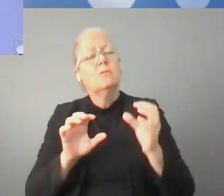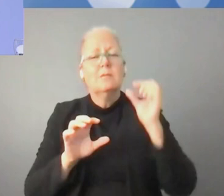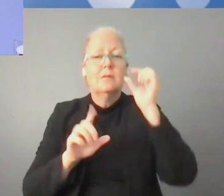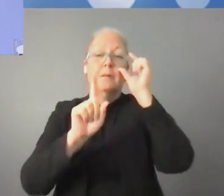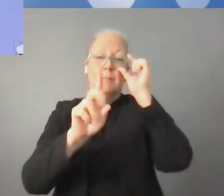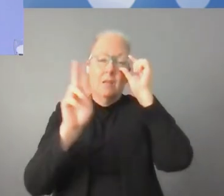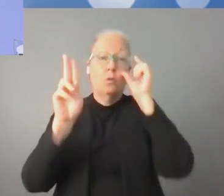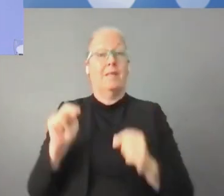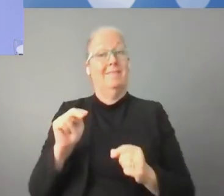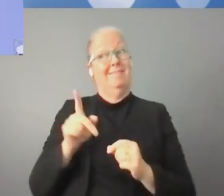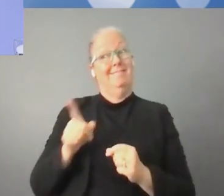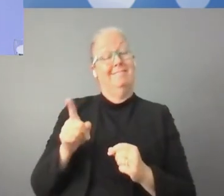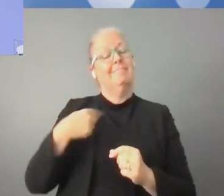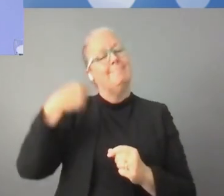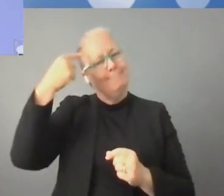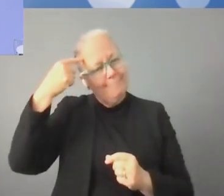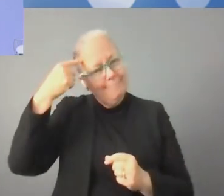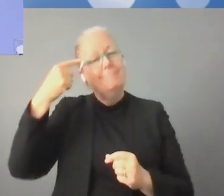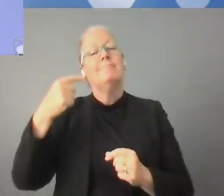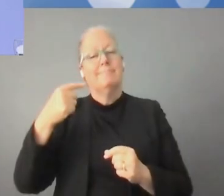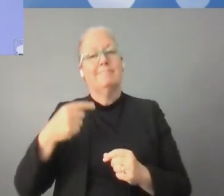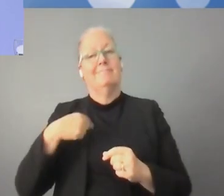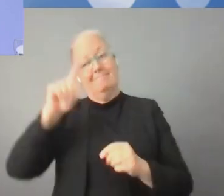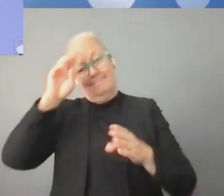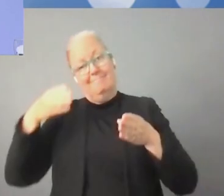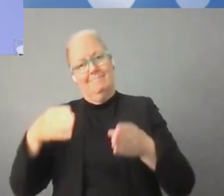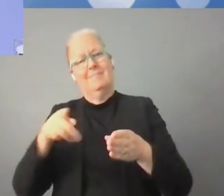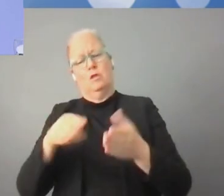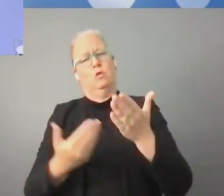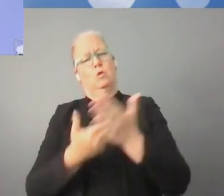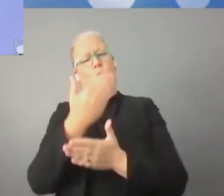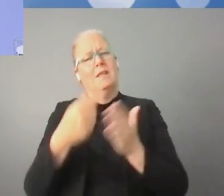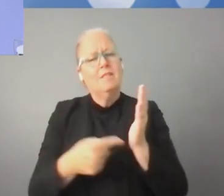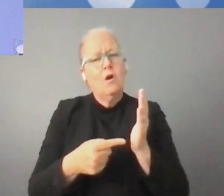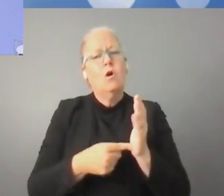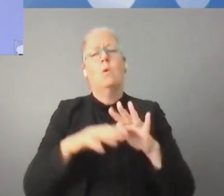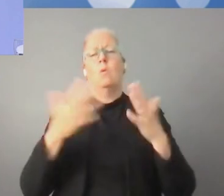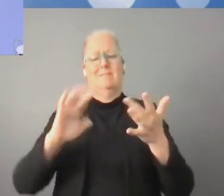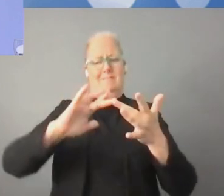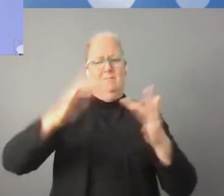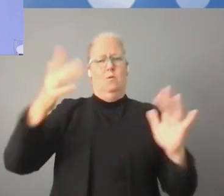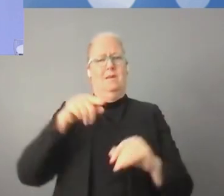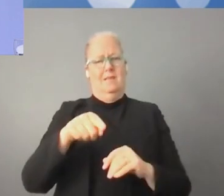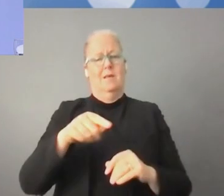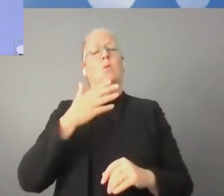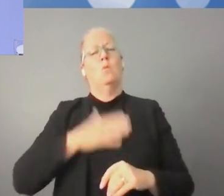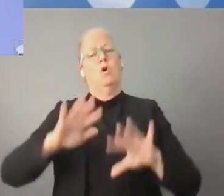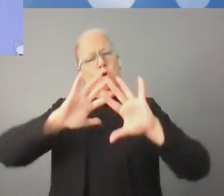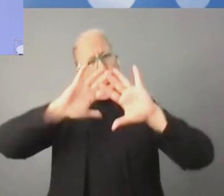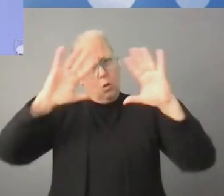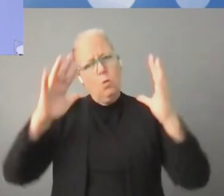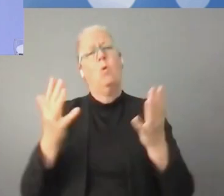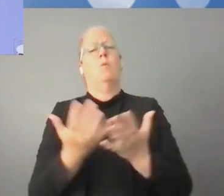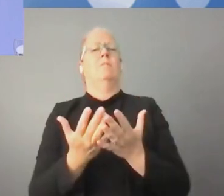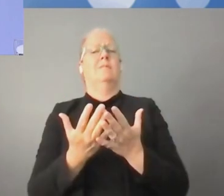أو على مستوى إقليم معين. أما في مجال على مستوى الأمم المتحدة نرى أن الإنترنت